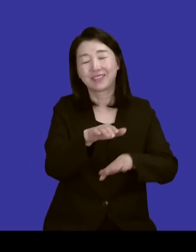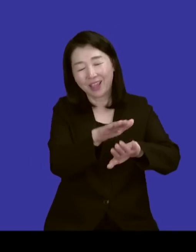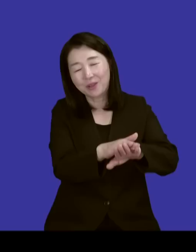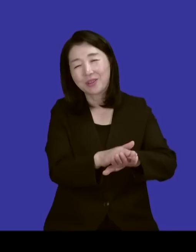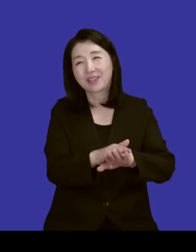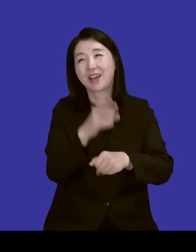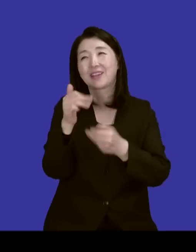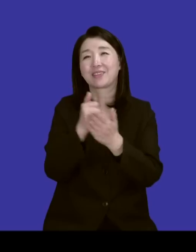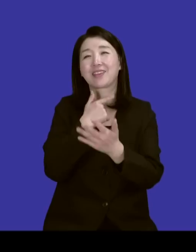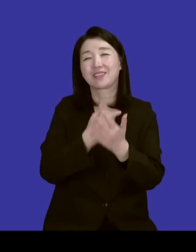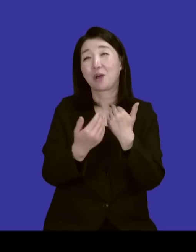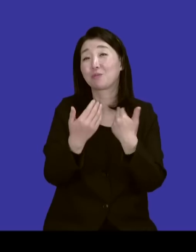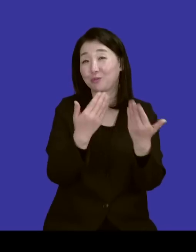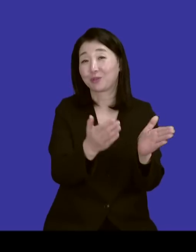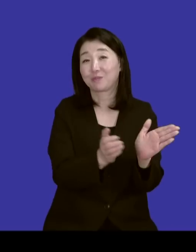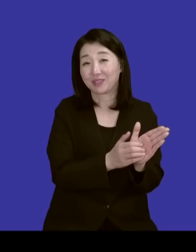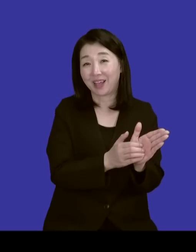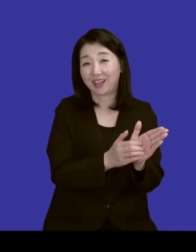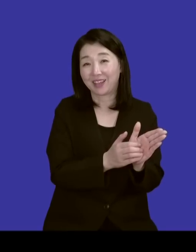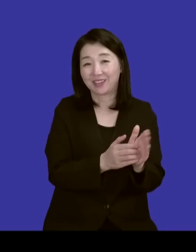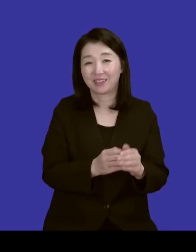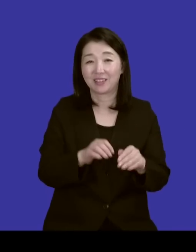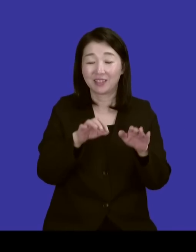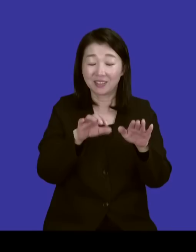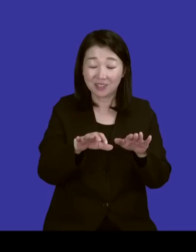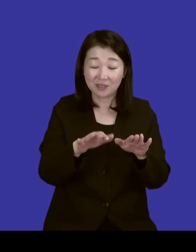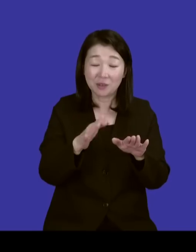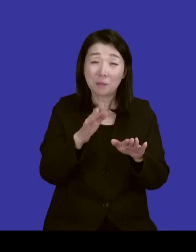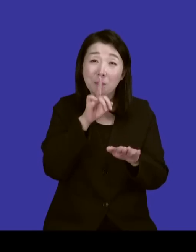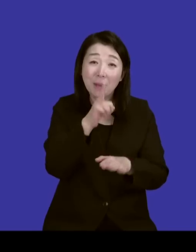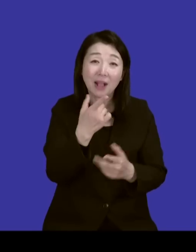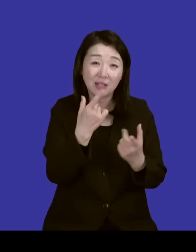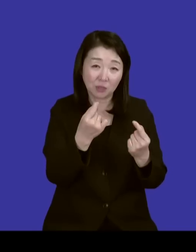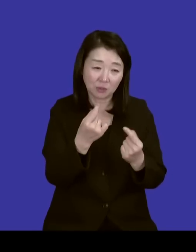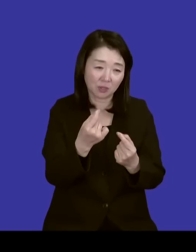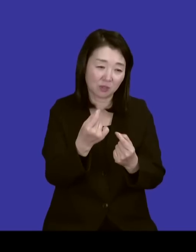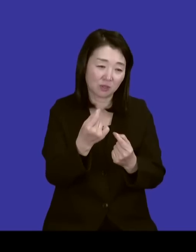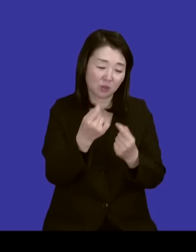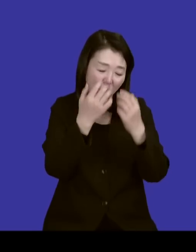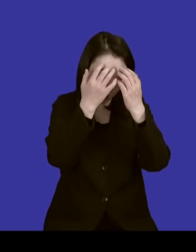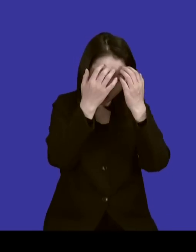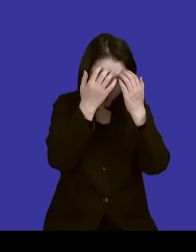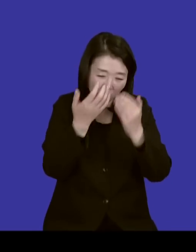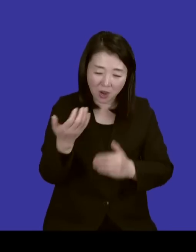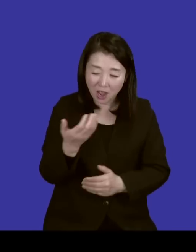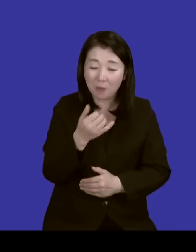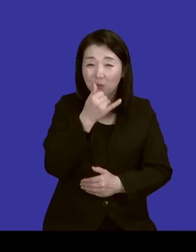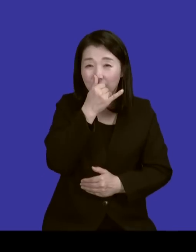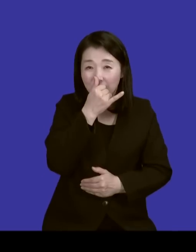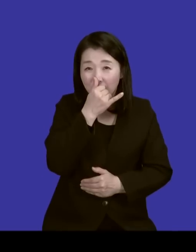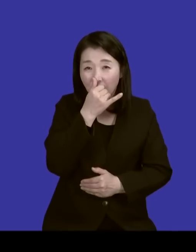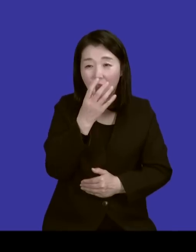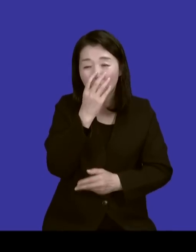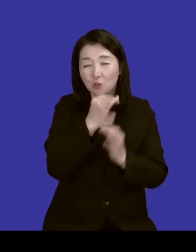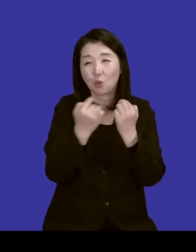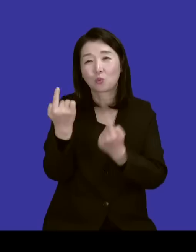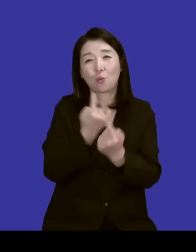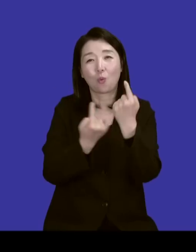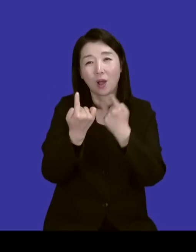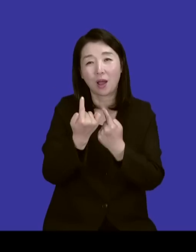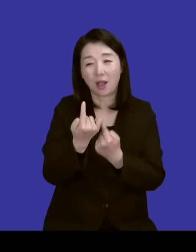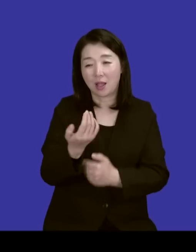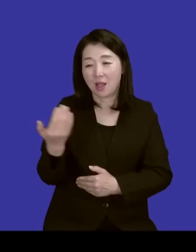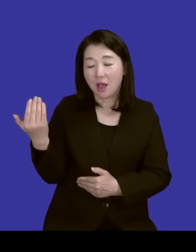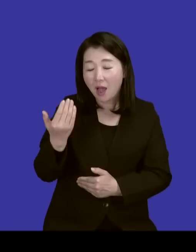체험하게 하셔서 이제는 지금 그곳에서 지금 말씀하신 것처럼 그 고통과 그 아픔 가운데 찾아오는 많은 성도님들 아픔을 어떻게